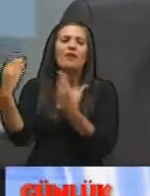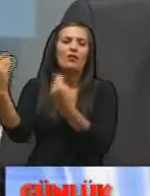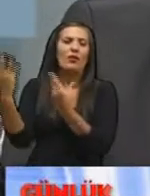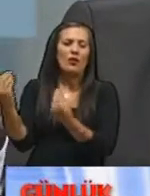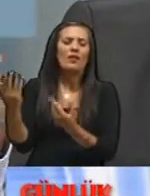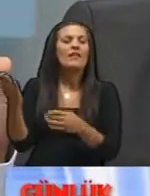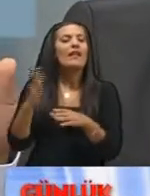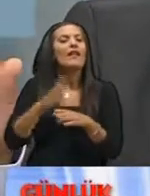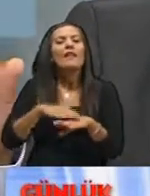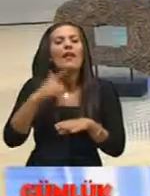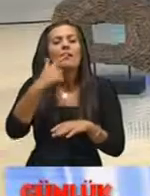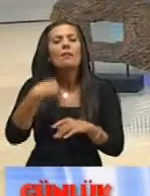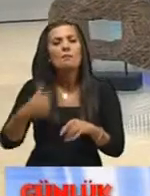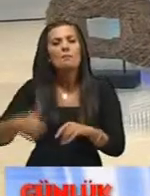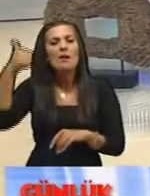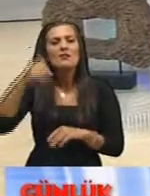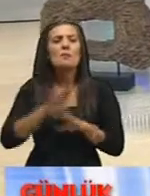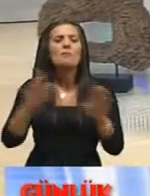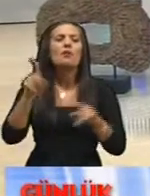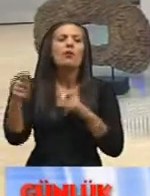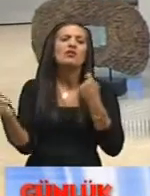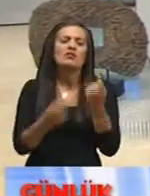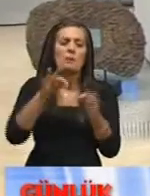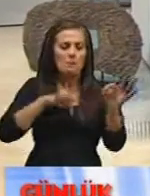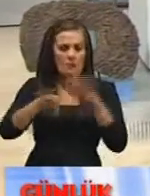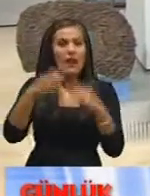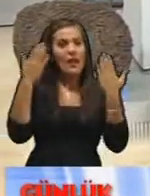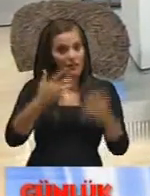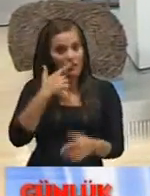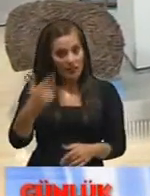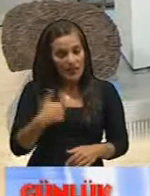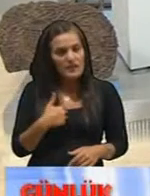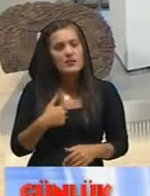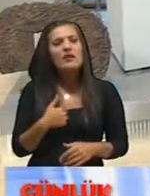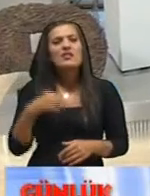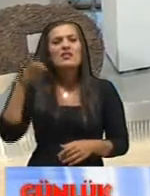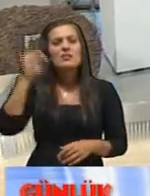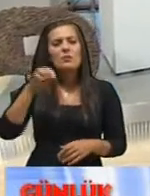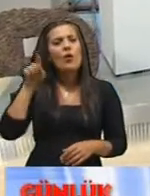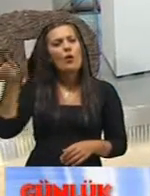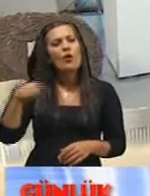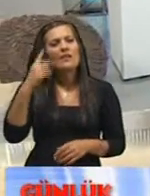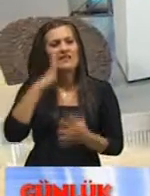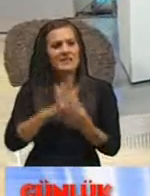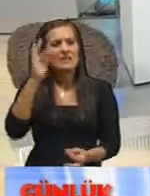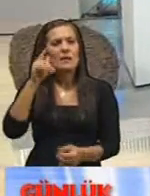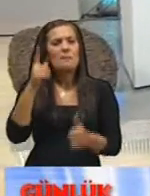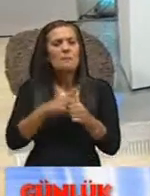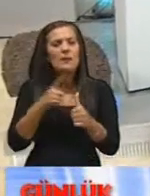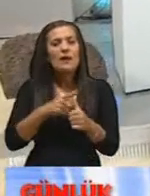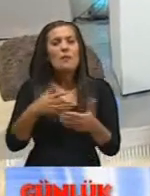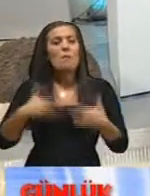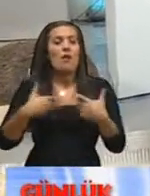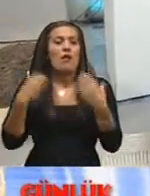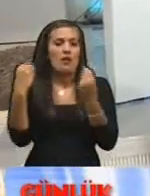ne Maraş'ı veririm ne Güzel Yurt'u veririm bitti artık o iş dedi anlam planına evet deseydiniz şimdi o insanlara bir moral